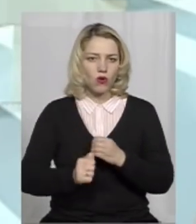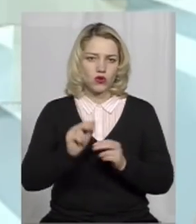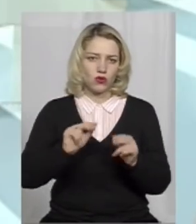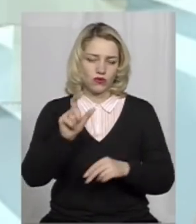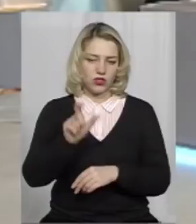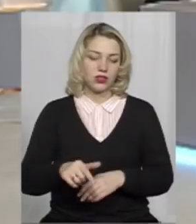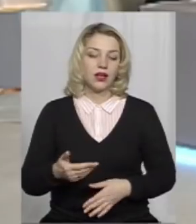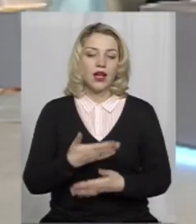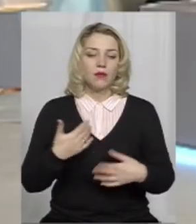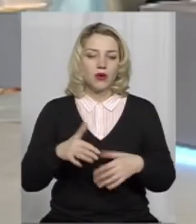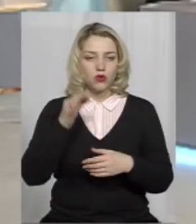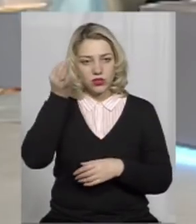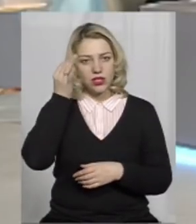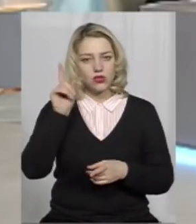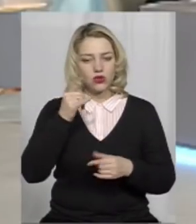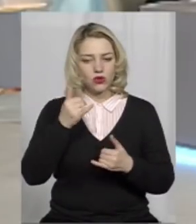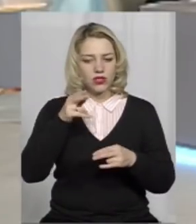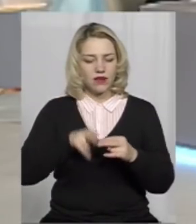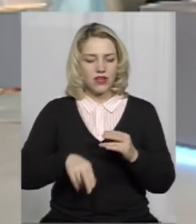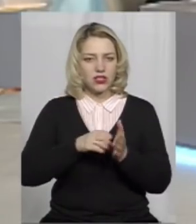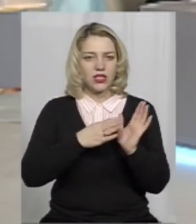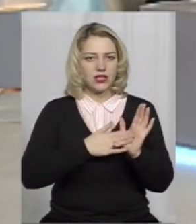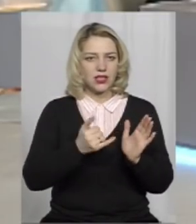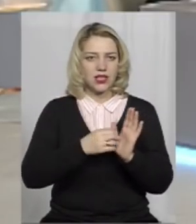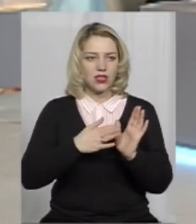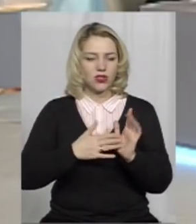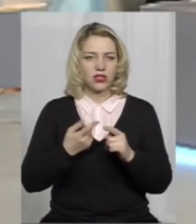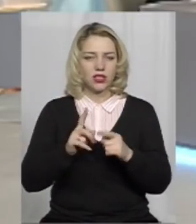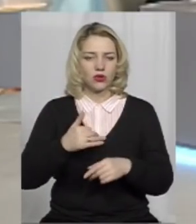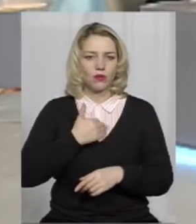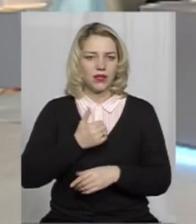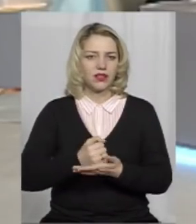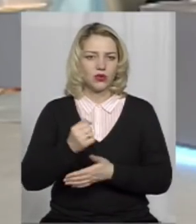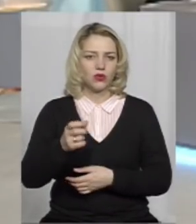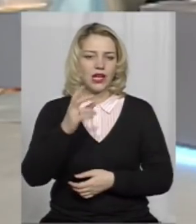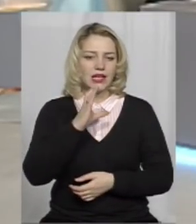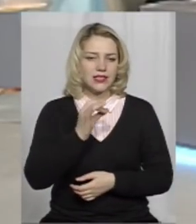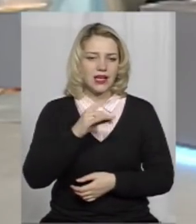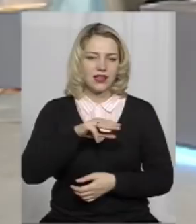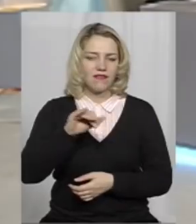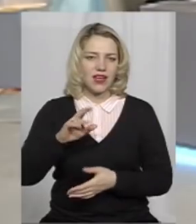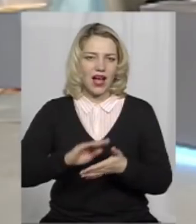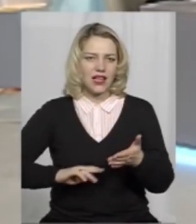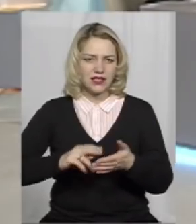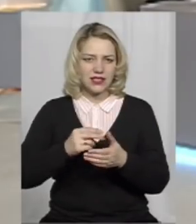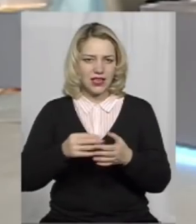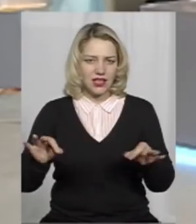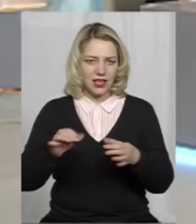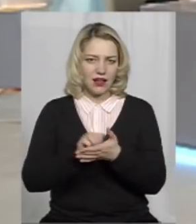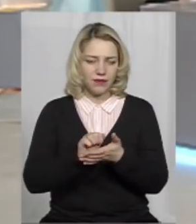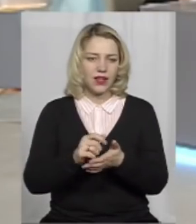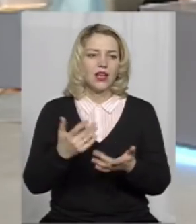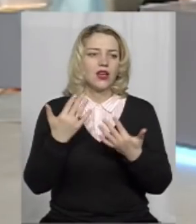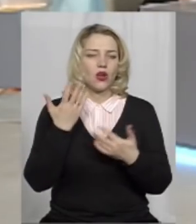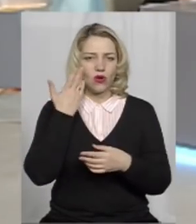Ми вже згадали, що сьогодні завершилась реєстрація. Отже, зареєстровані ті, хто претендує на сертифікацію. Коли ж почнеться власне тестування, як довго воно